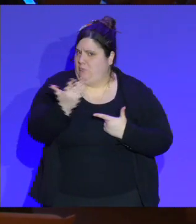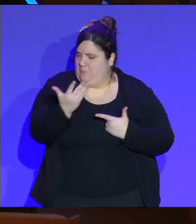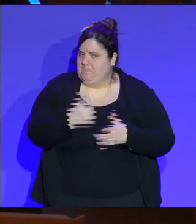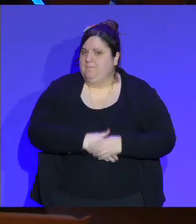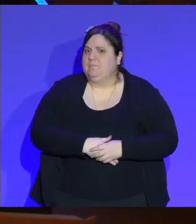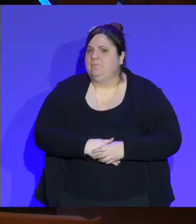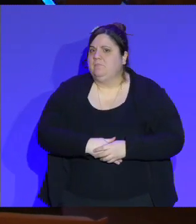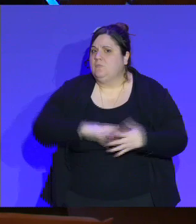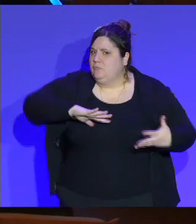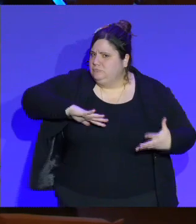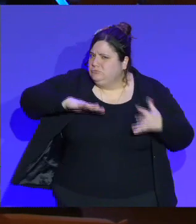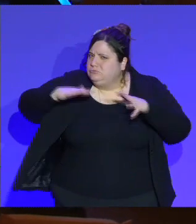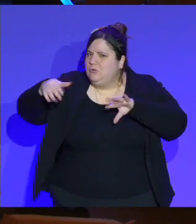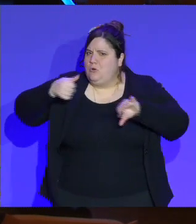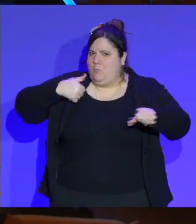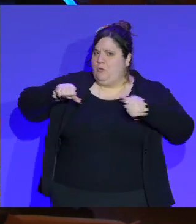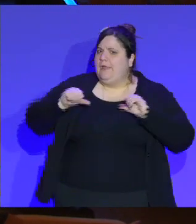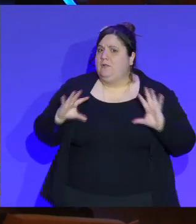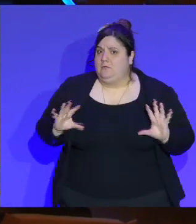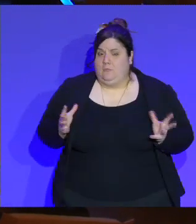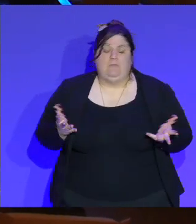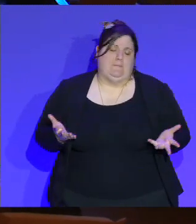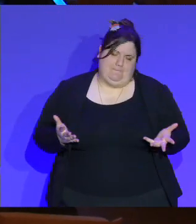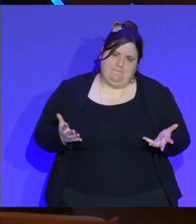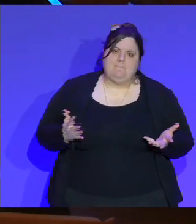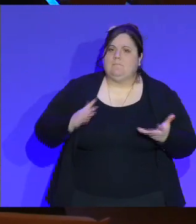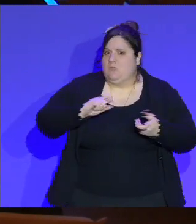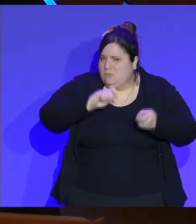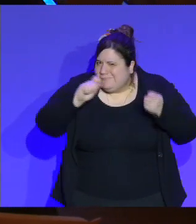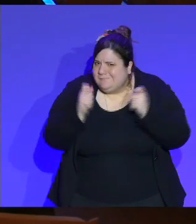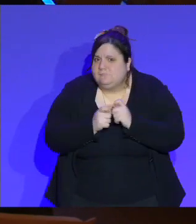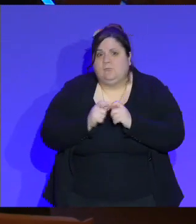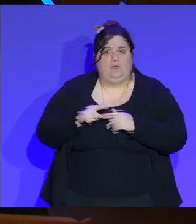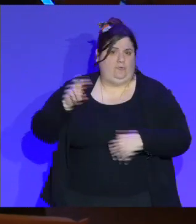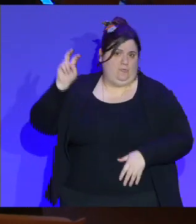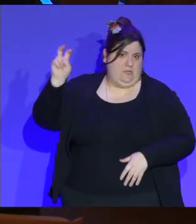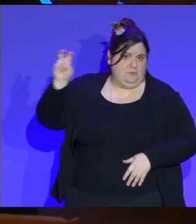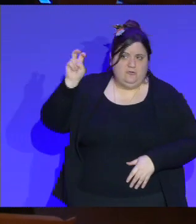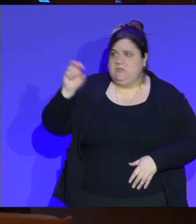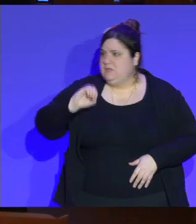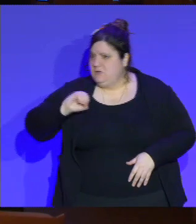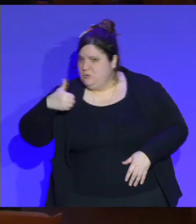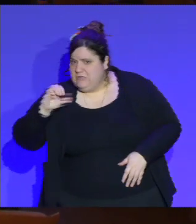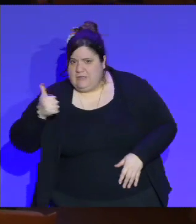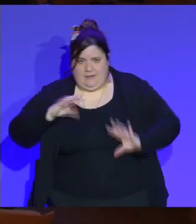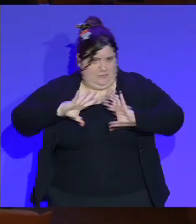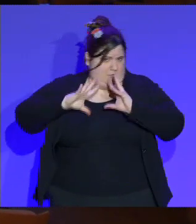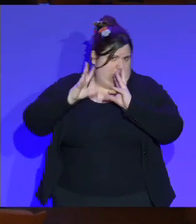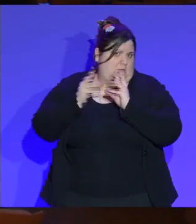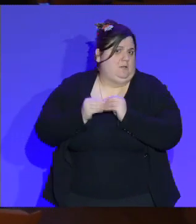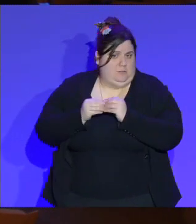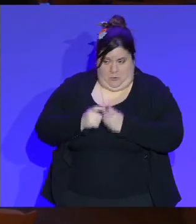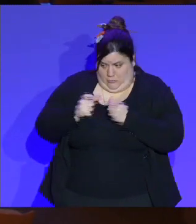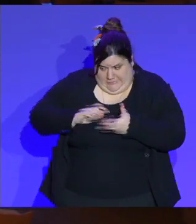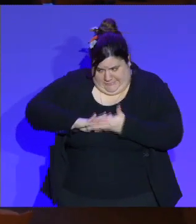écologique et de transformation digitale des entreprises. Je voulais savoir que vous, président de la République, quelle mesure de soutien et d